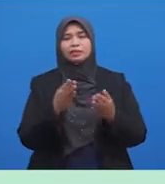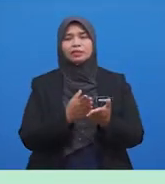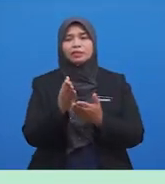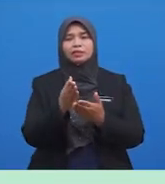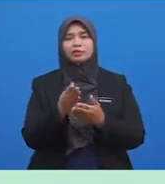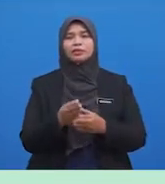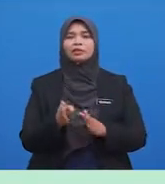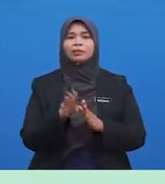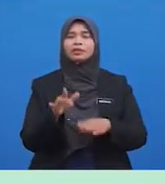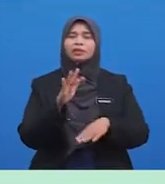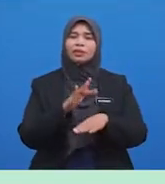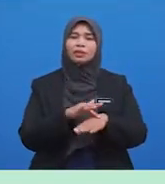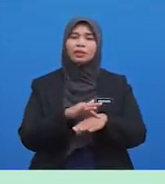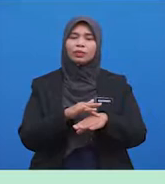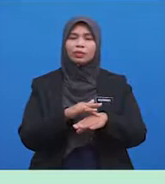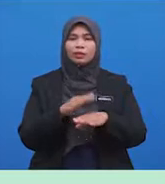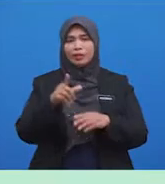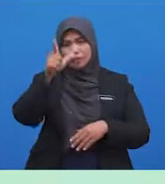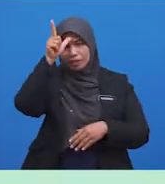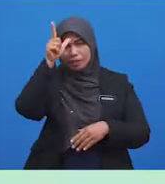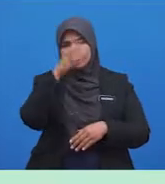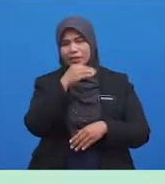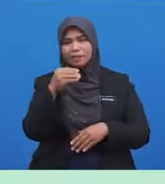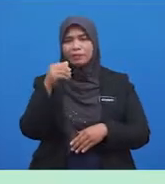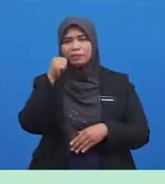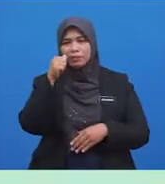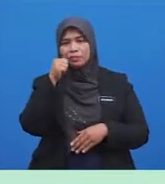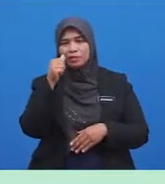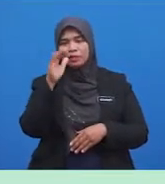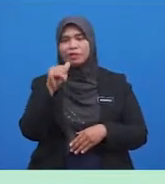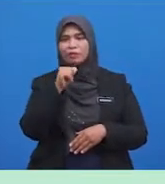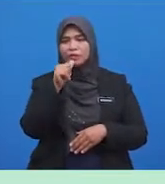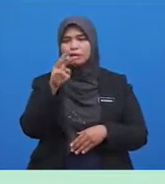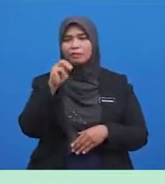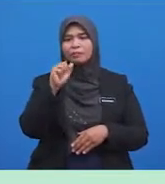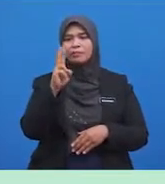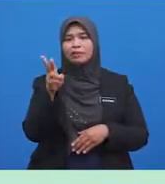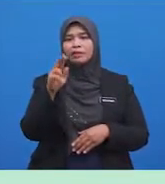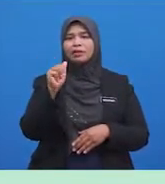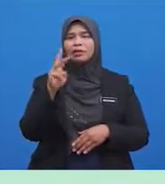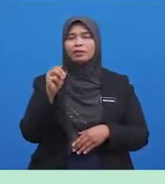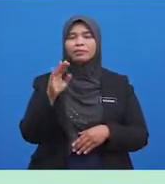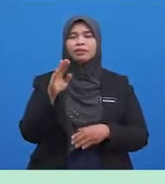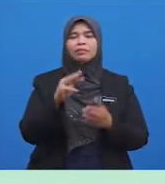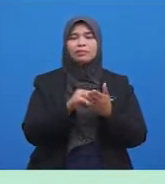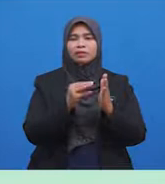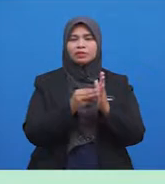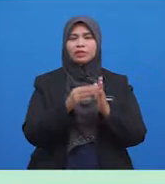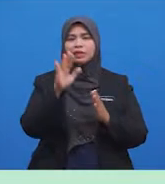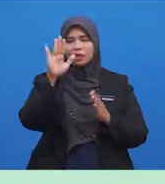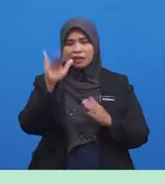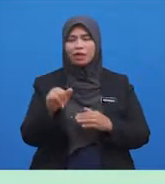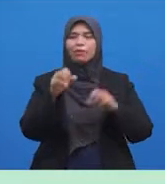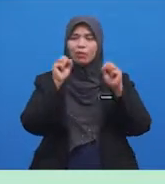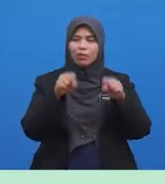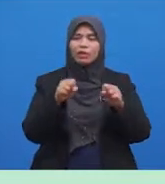Bersentuh Kulit Lelaki Dan Perempuan Yang Bukan Mahram Maksudnya Yang Boleh